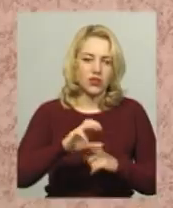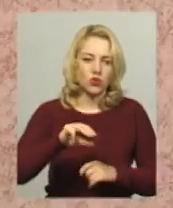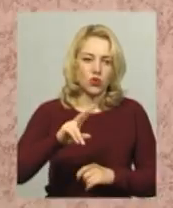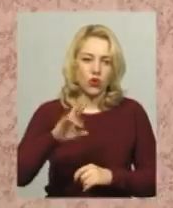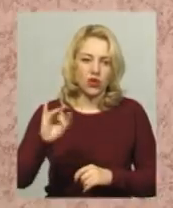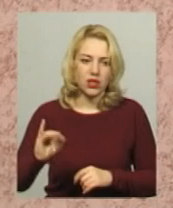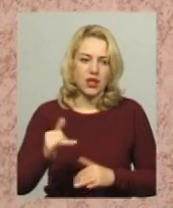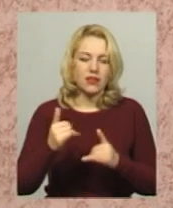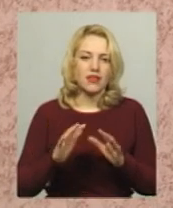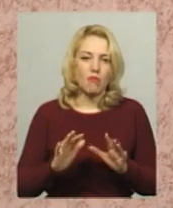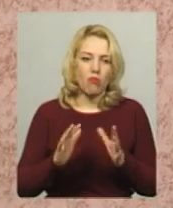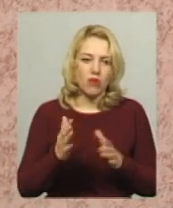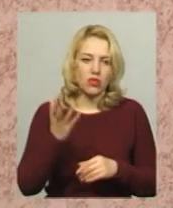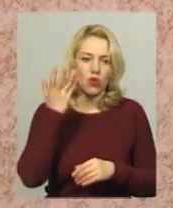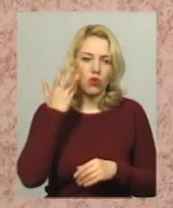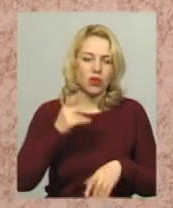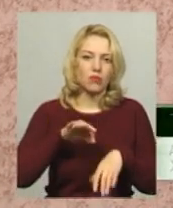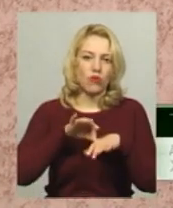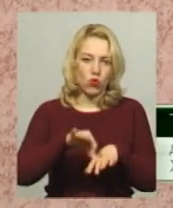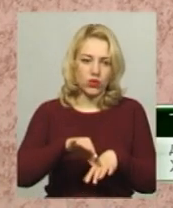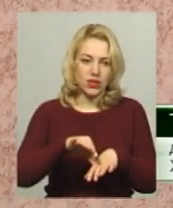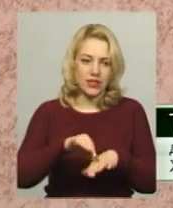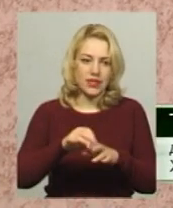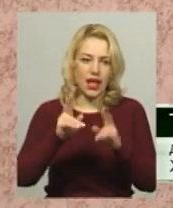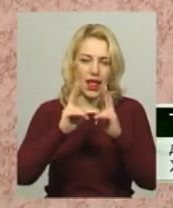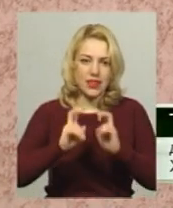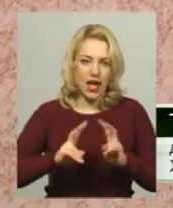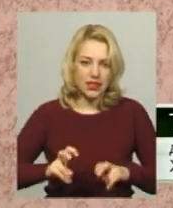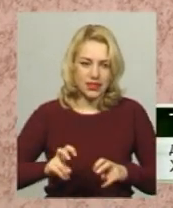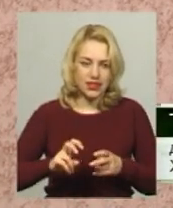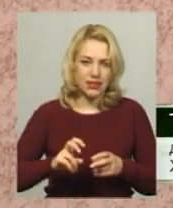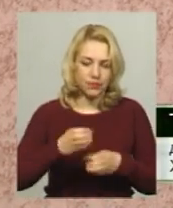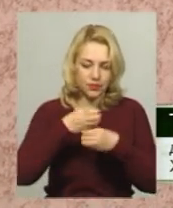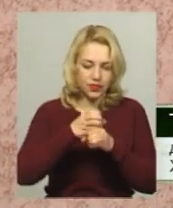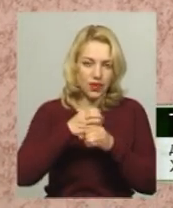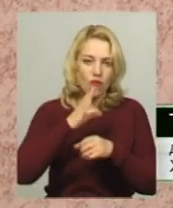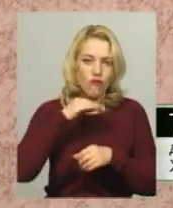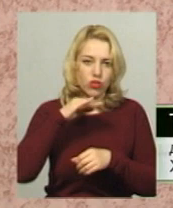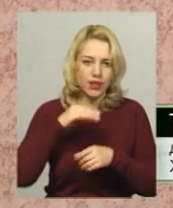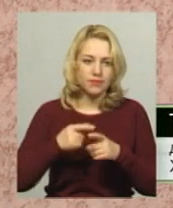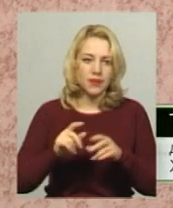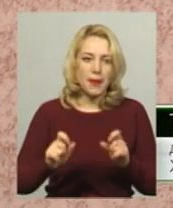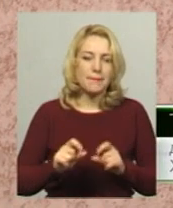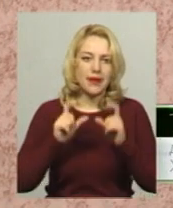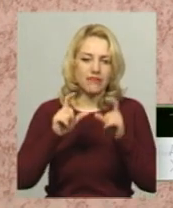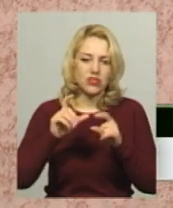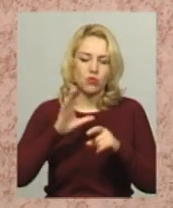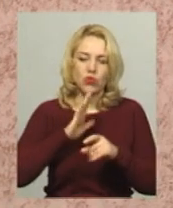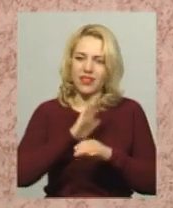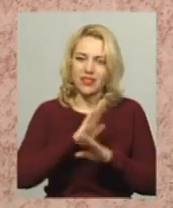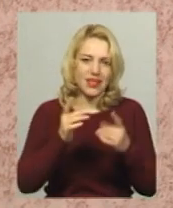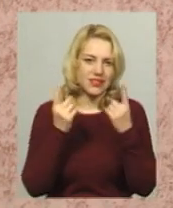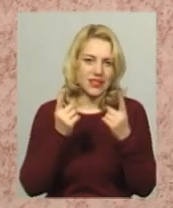На момент, коли прогодилися аналізи води, перевищення були незначні,